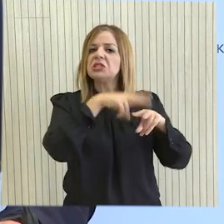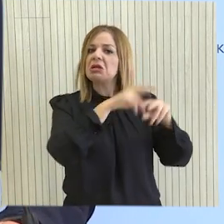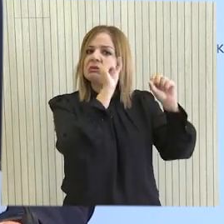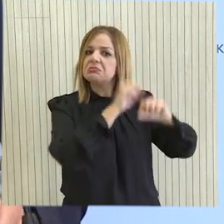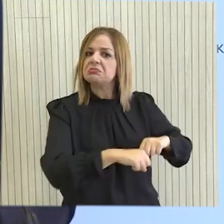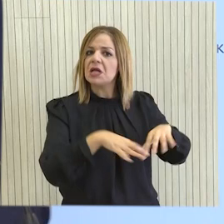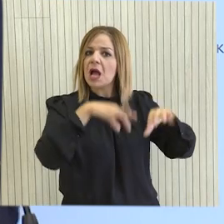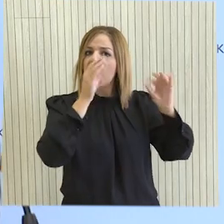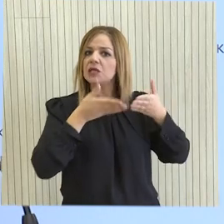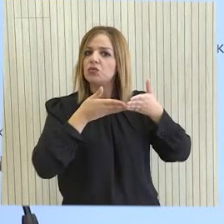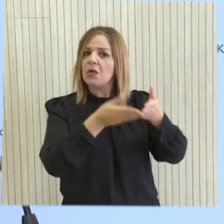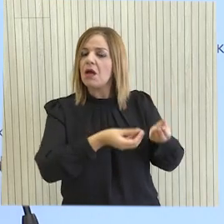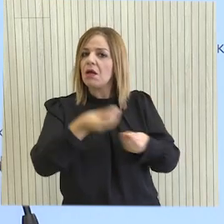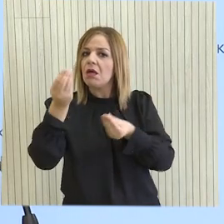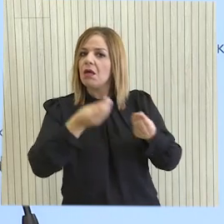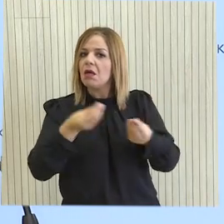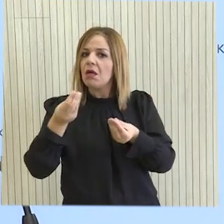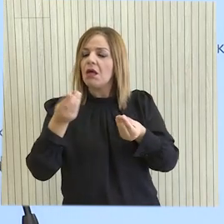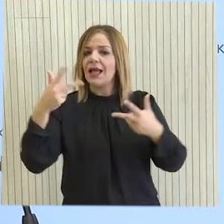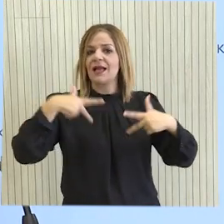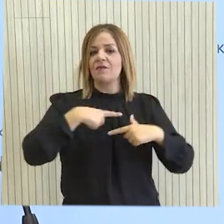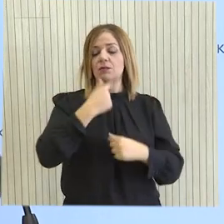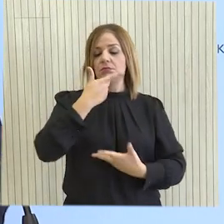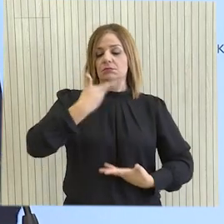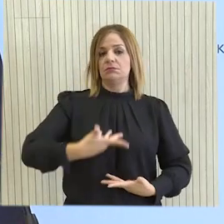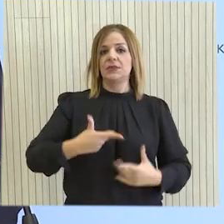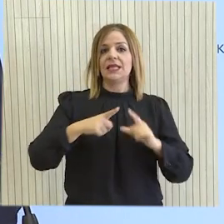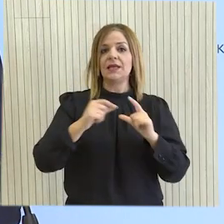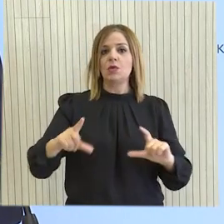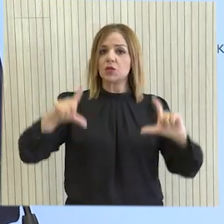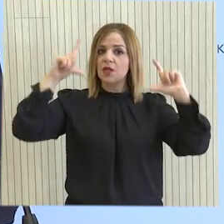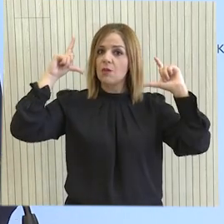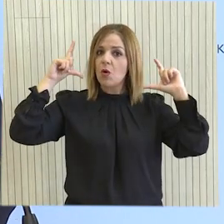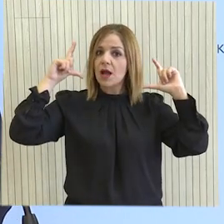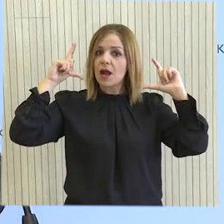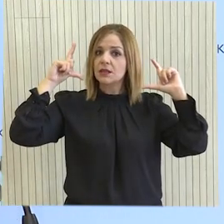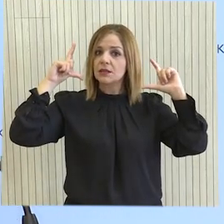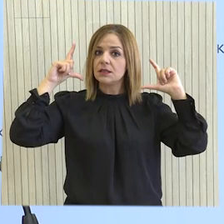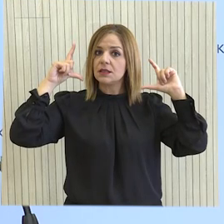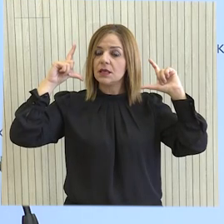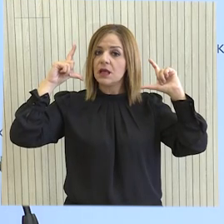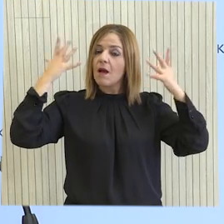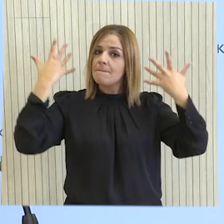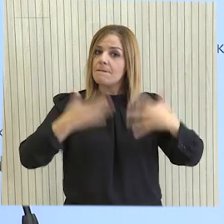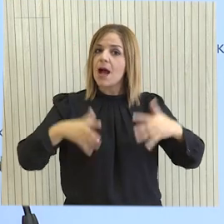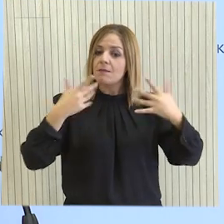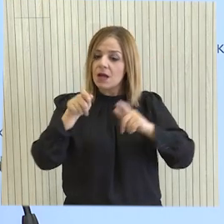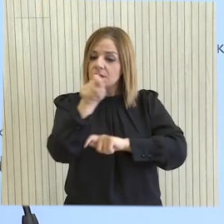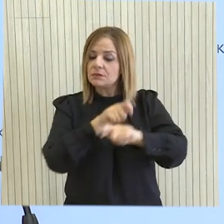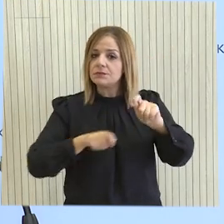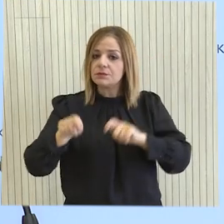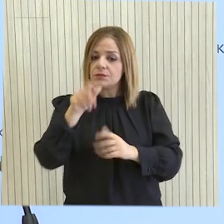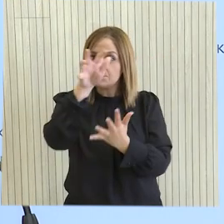για την ανάπτυξη. Εμείς ως Κυπριακή Δημοκρατία έχουμε καταρτήσει ένα πολύ